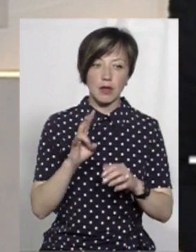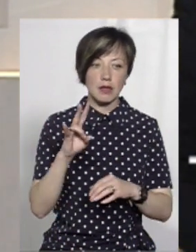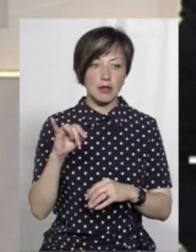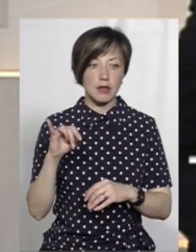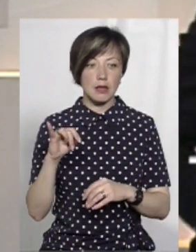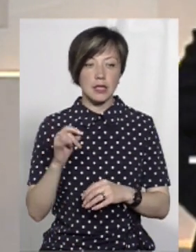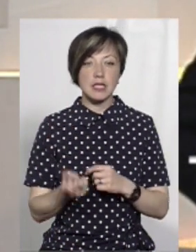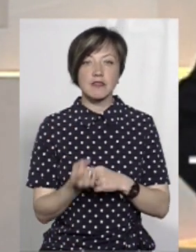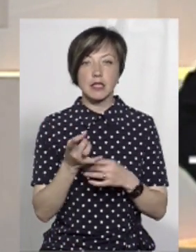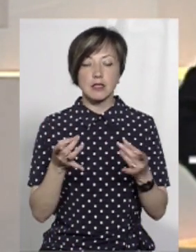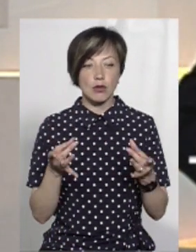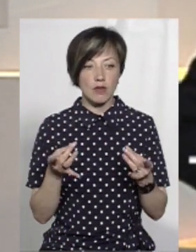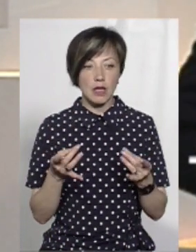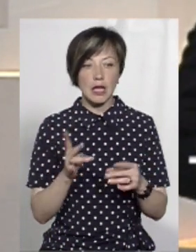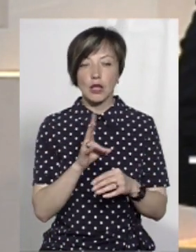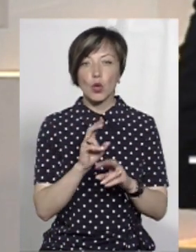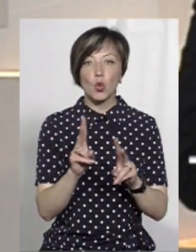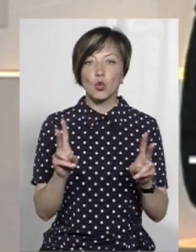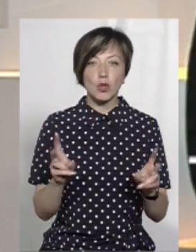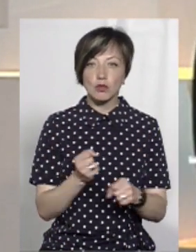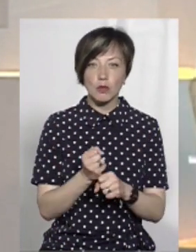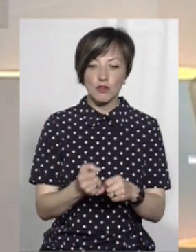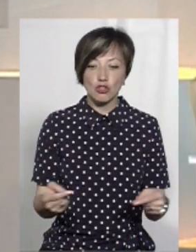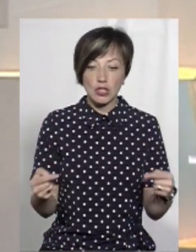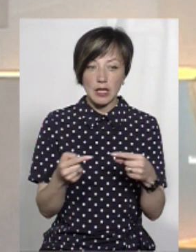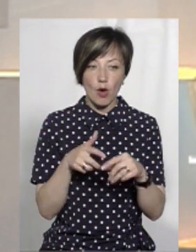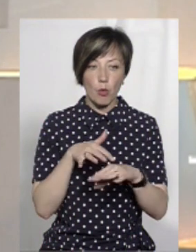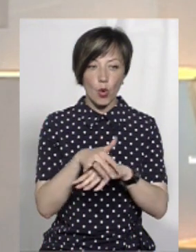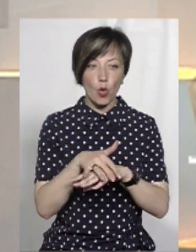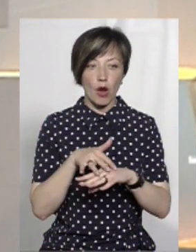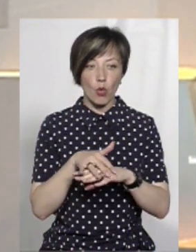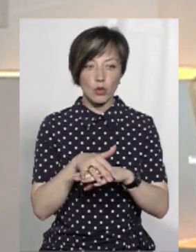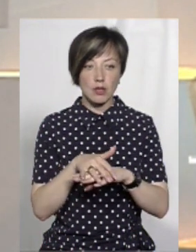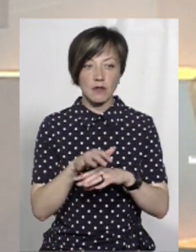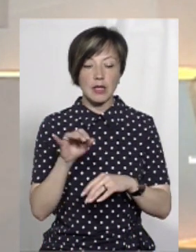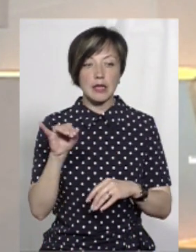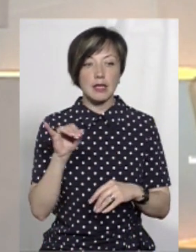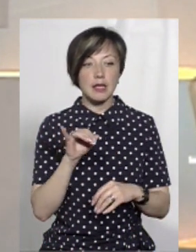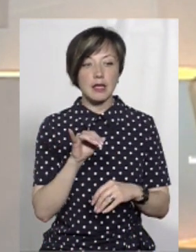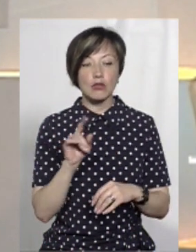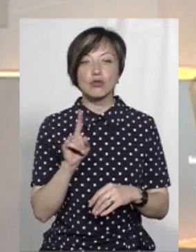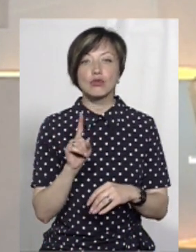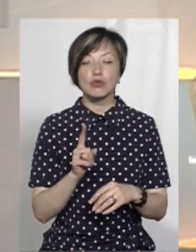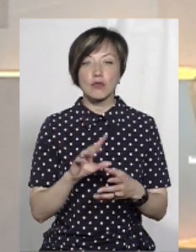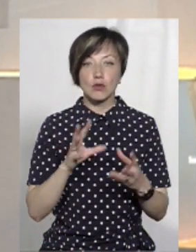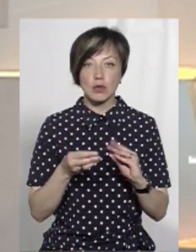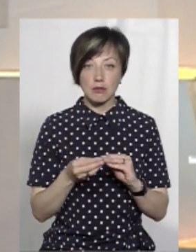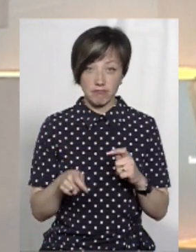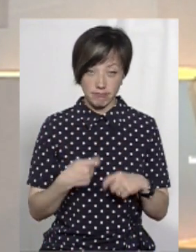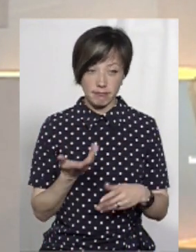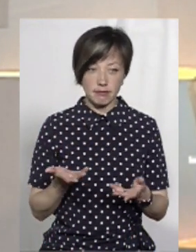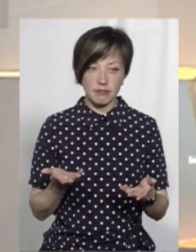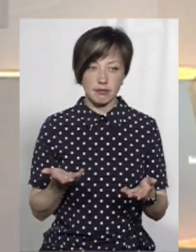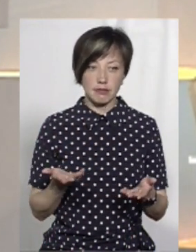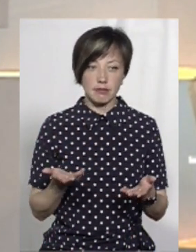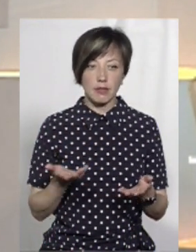ні звідки сировина. Ніхто не зробив чітких прорахунків. І що привзвело? До збитків.